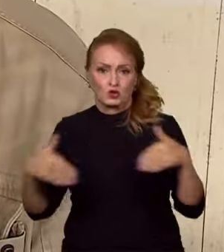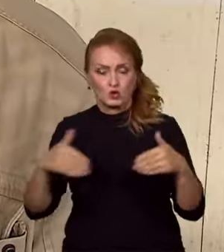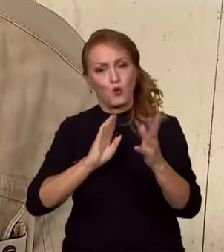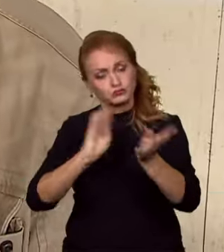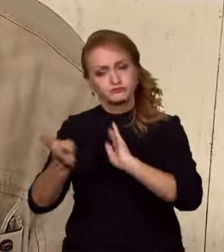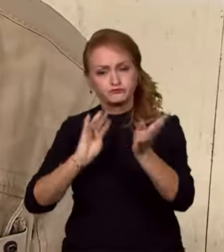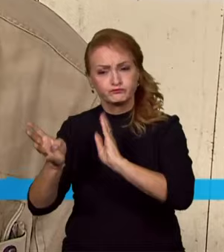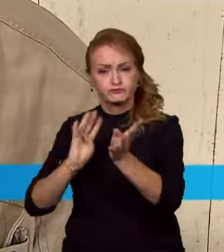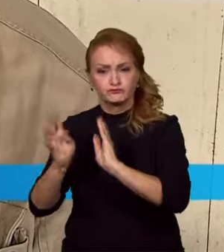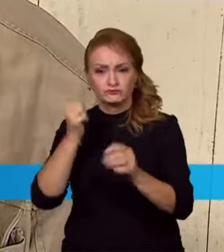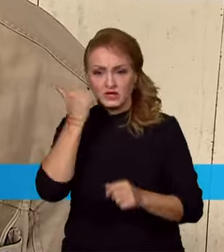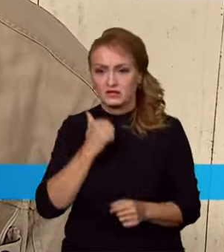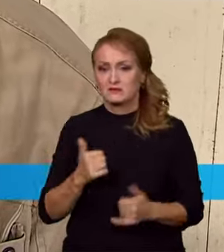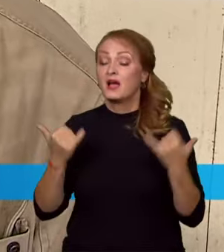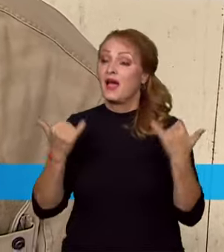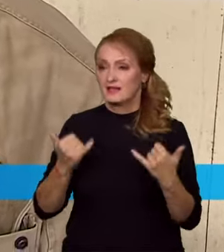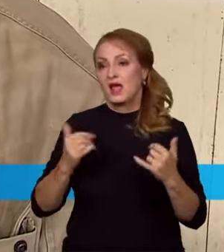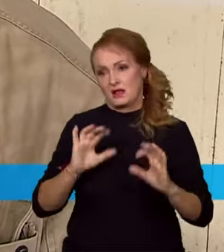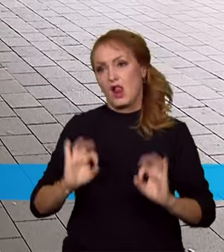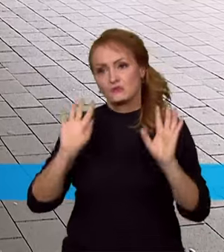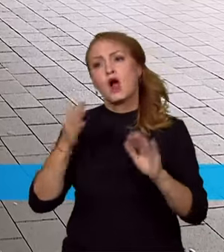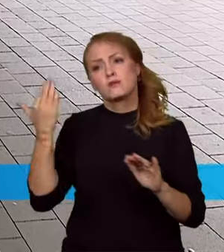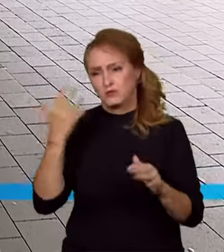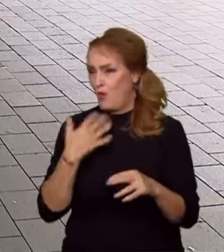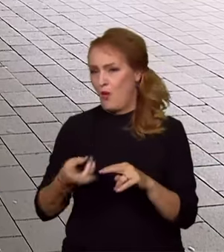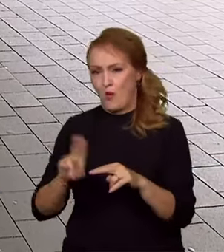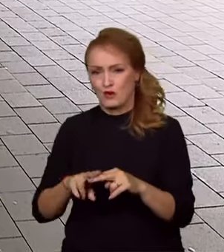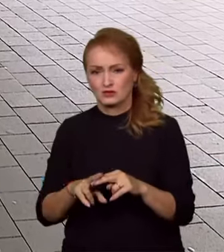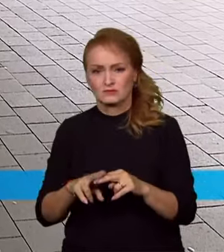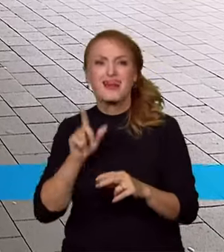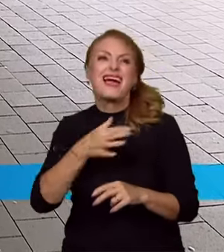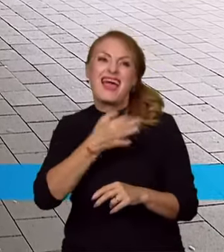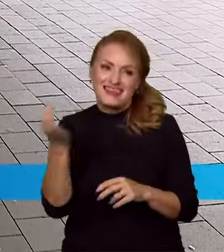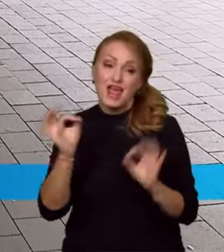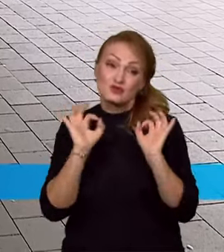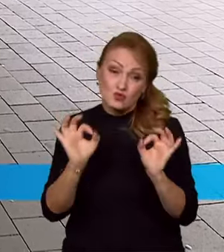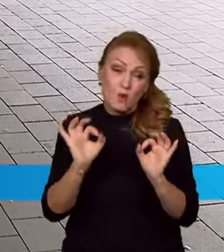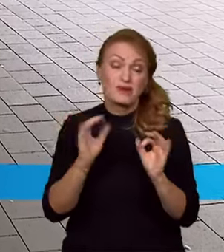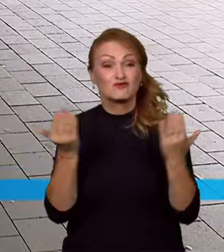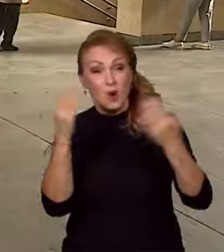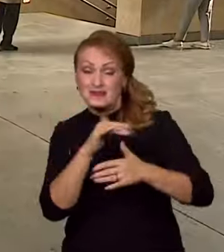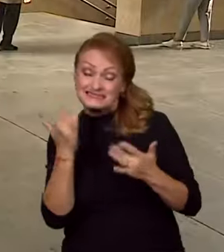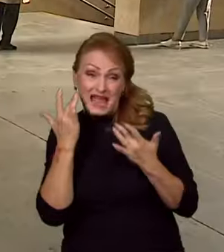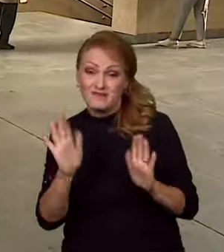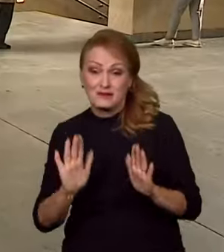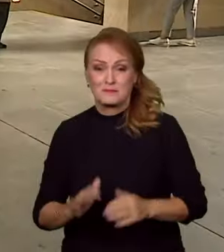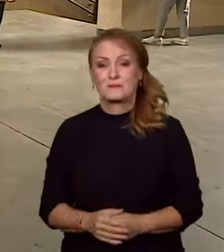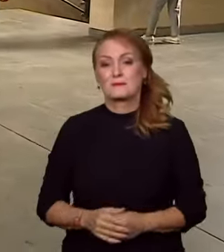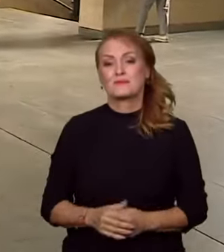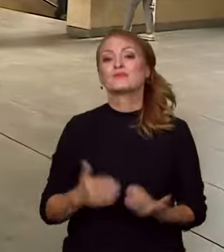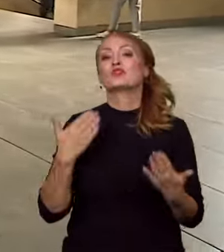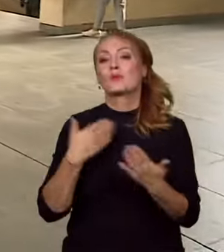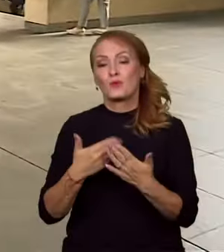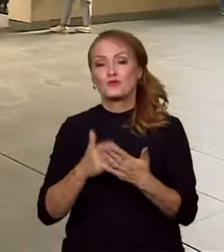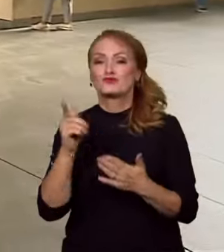vypadá tady celkem slušně, by bylo to horší taky. Přes den je to asi v pořádku, v noci nevím. Možná to bude horší. I proto české dráhy,